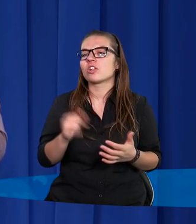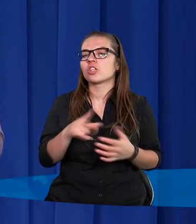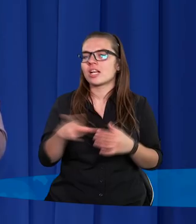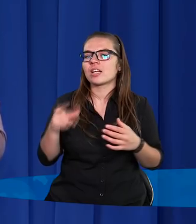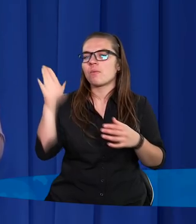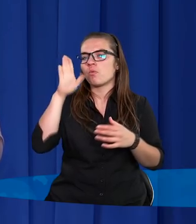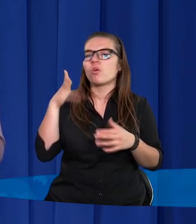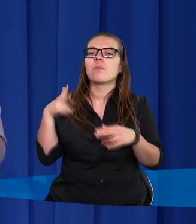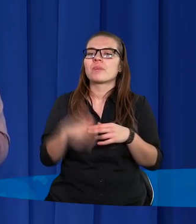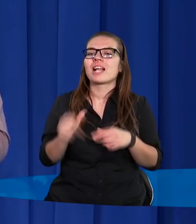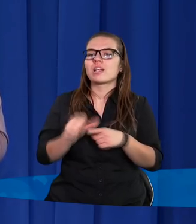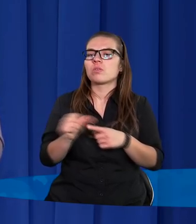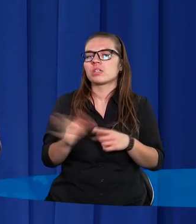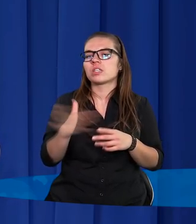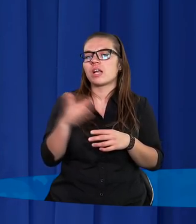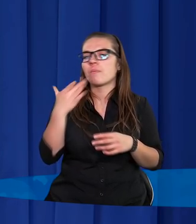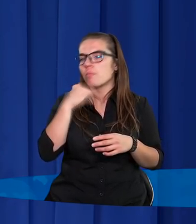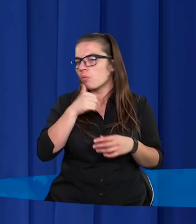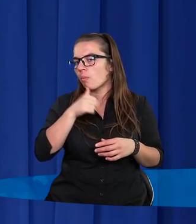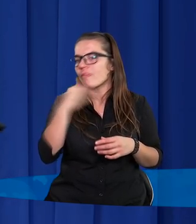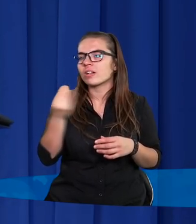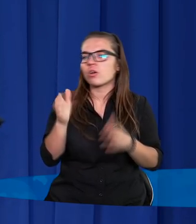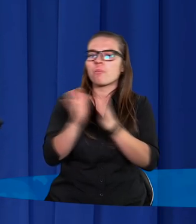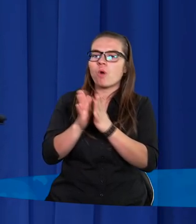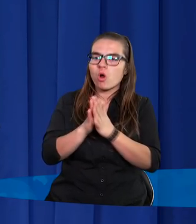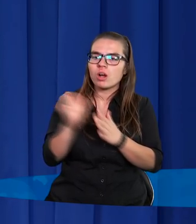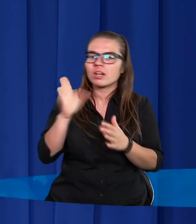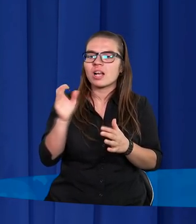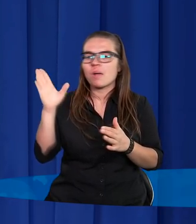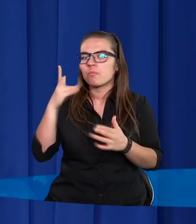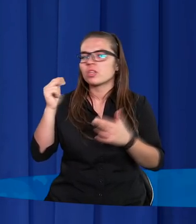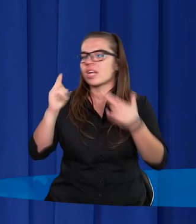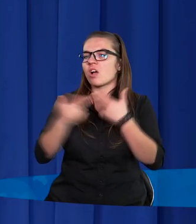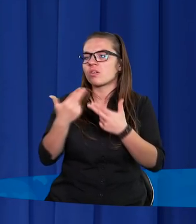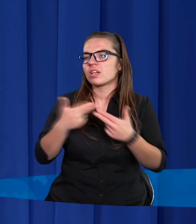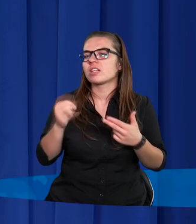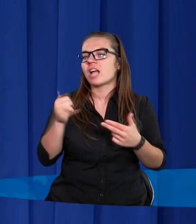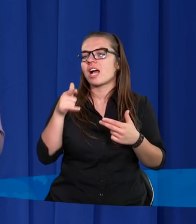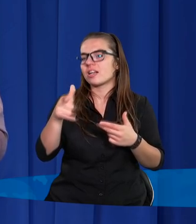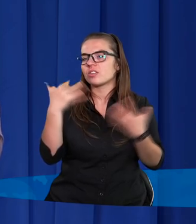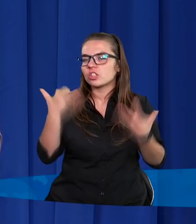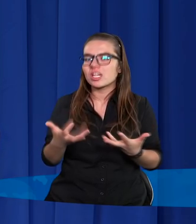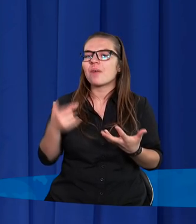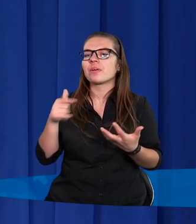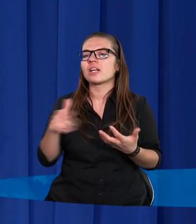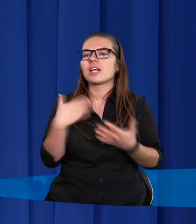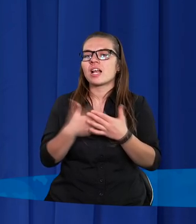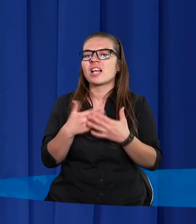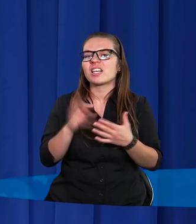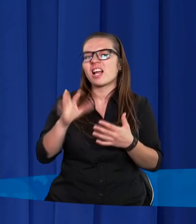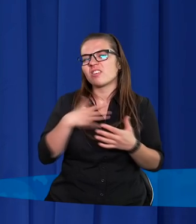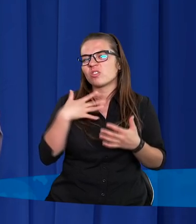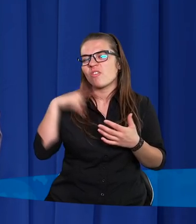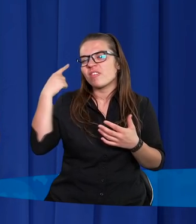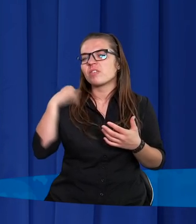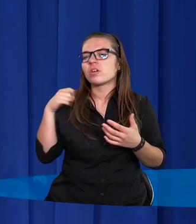Bóg w ogóle przestał istnieć. Kiedy były momenty, gdzieś się próbowałem modlić, a nie odpowiadał w sposób, w jaki ja chciałem. Takiego Alladyna